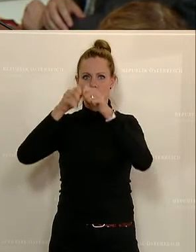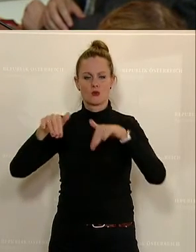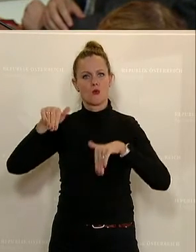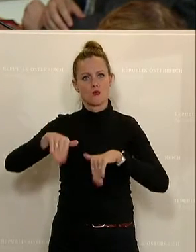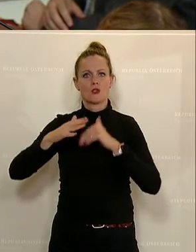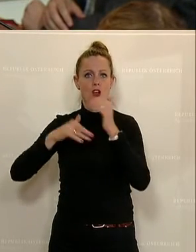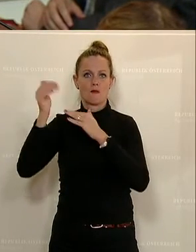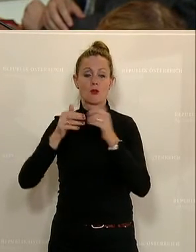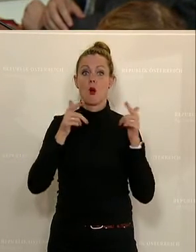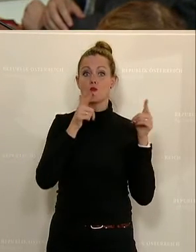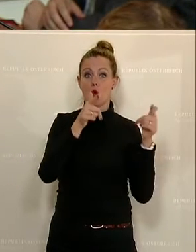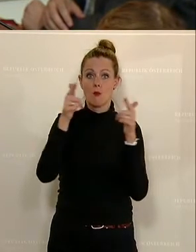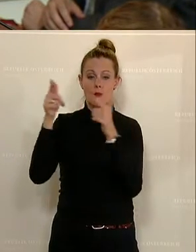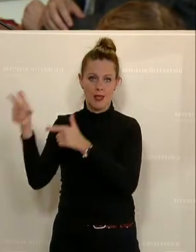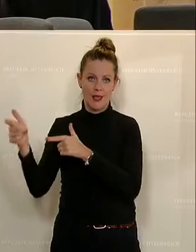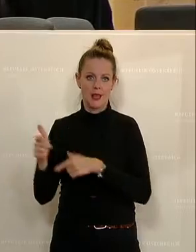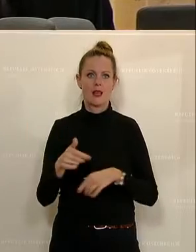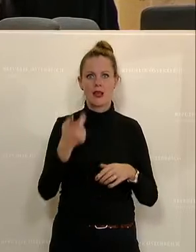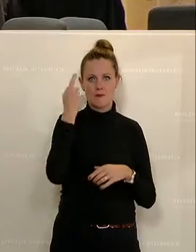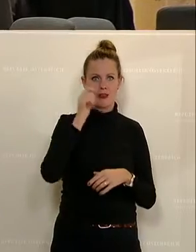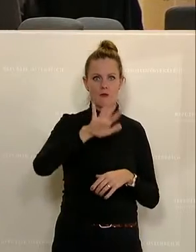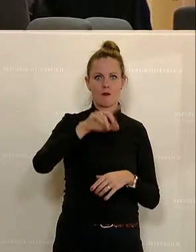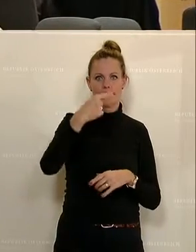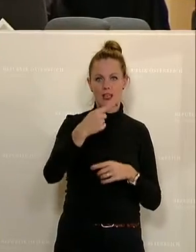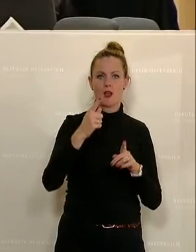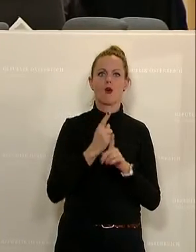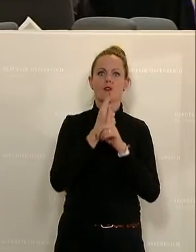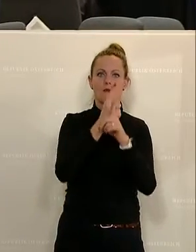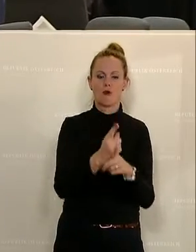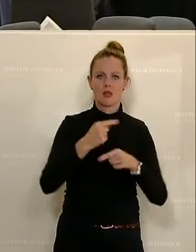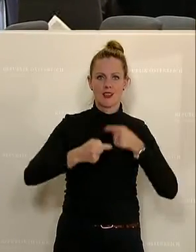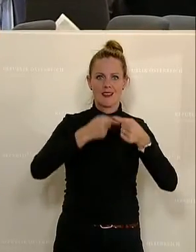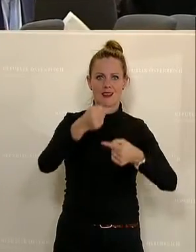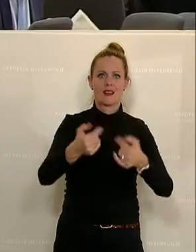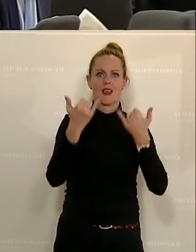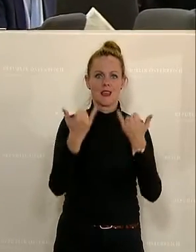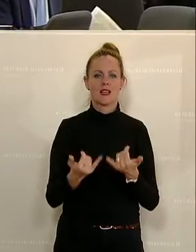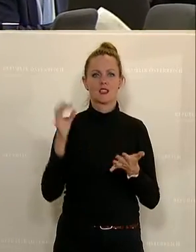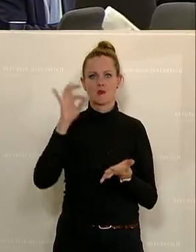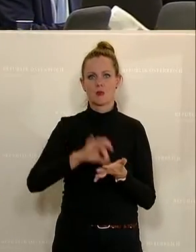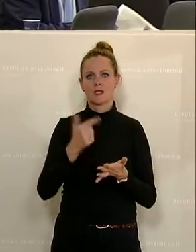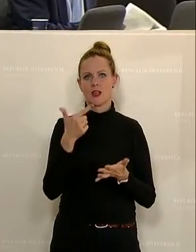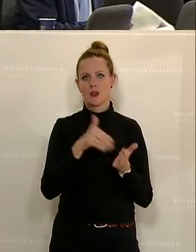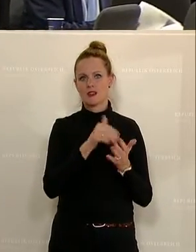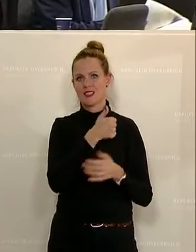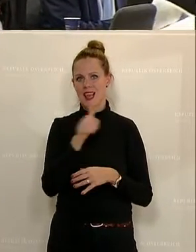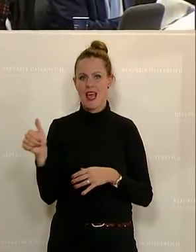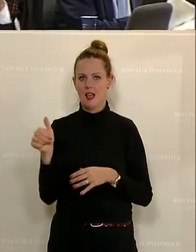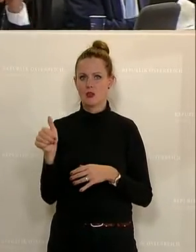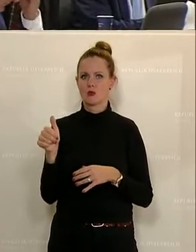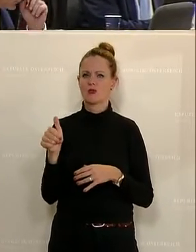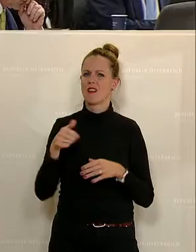mobil, damit meinen wir 5G und Folgegenerationen. Aktuell haben wir noch 2.100 unterversorgte